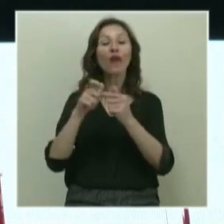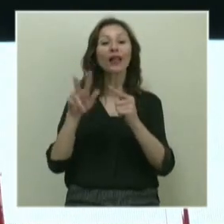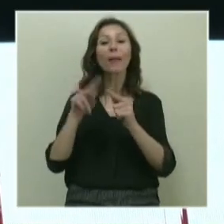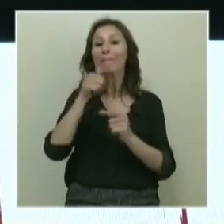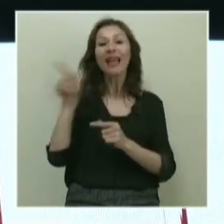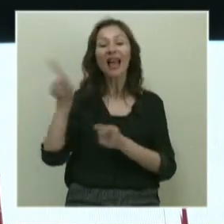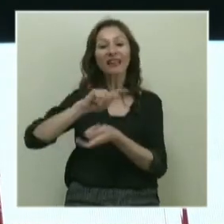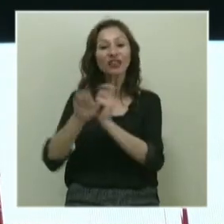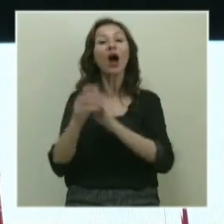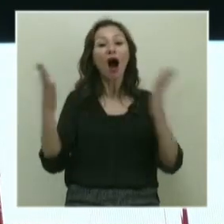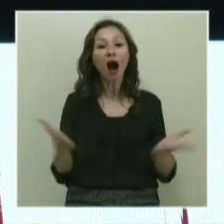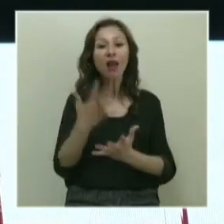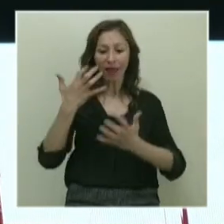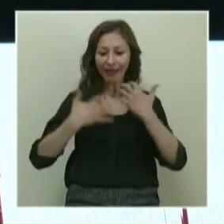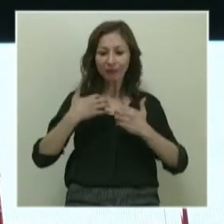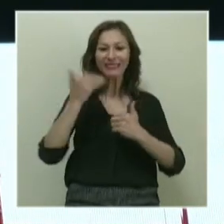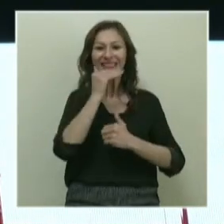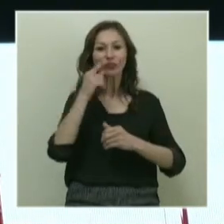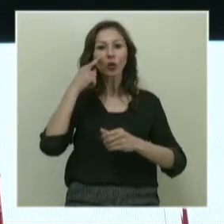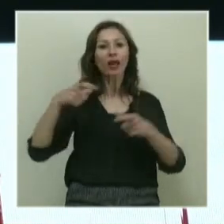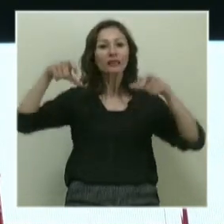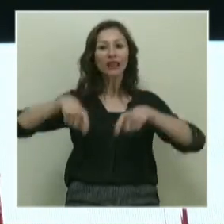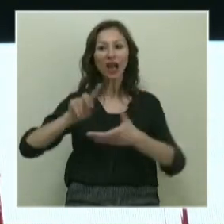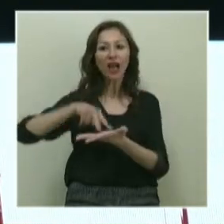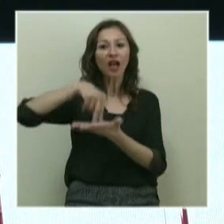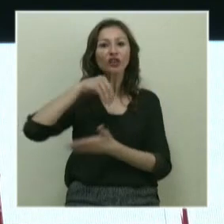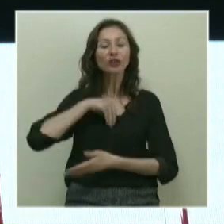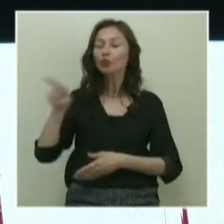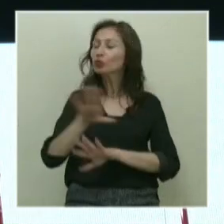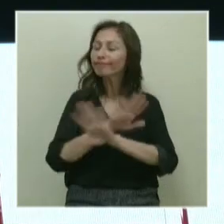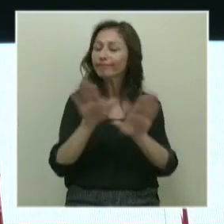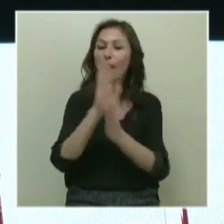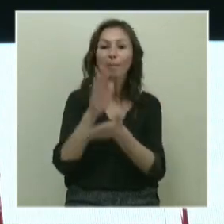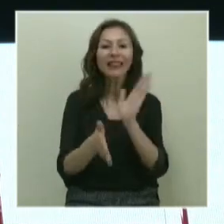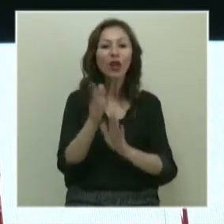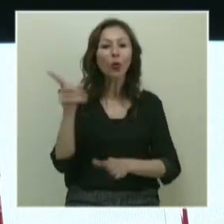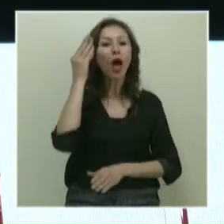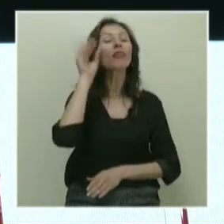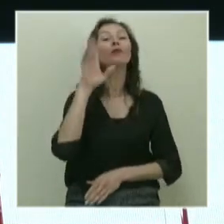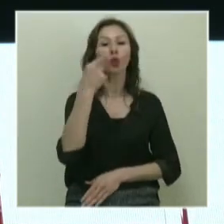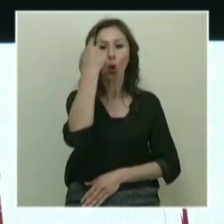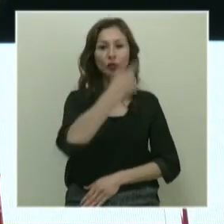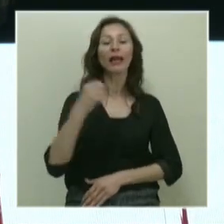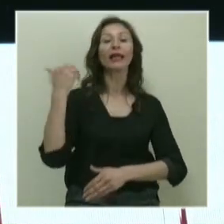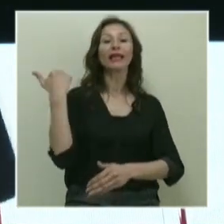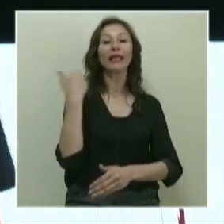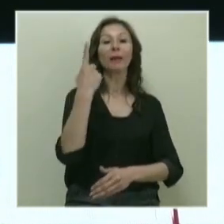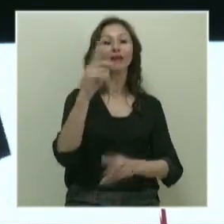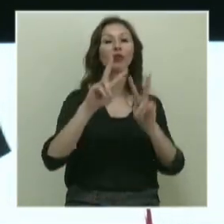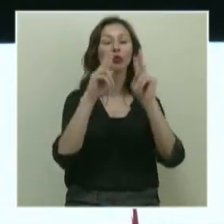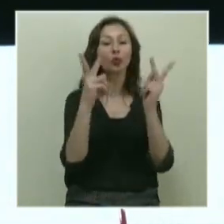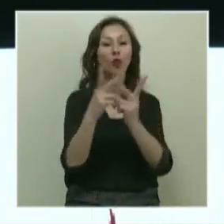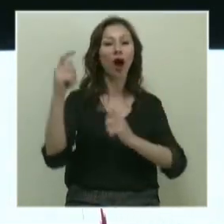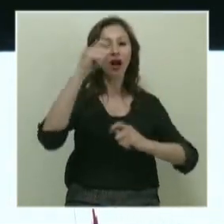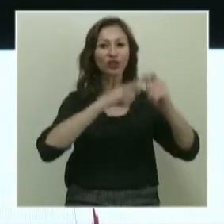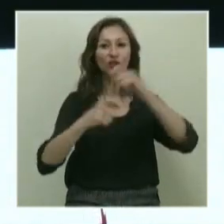hala termik santralle kalkınacağınızı zannediyorsunuz. Bitti, onu anlamıyorsunuz. O yüzden yeni bir dünyanın